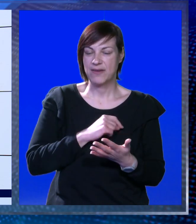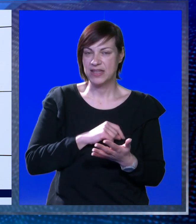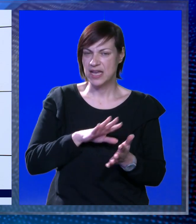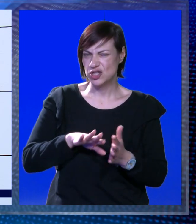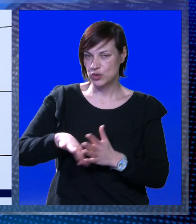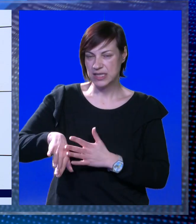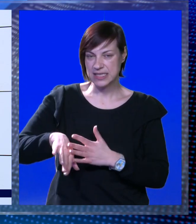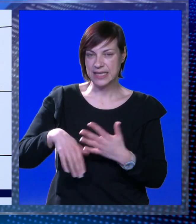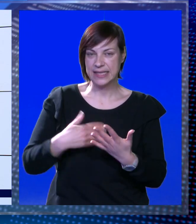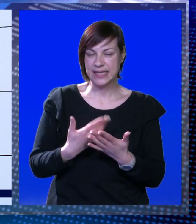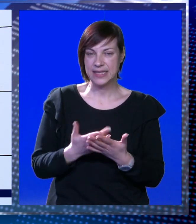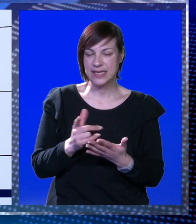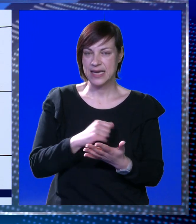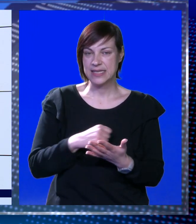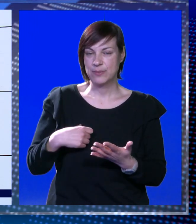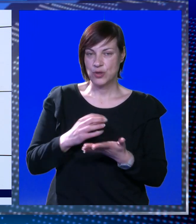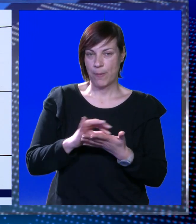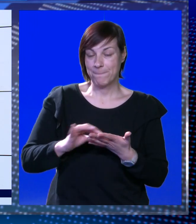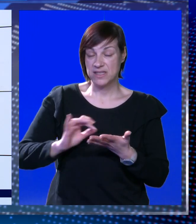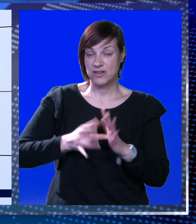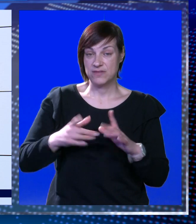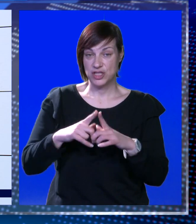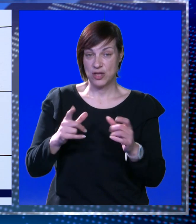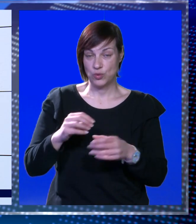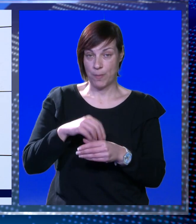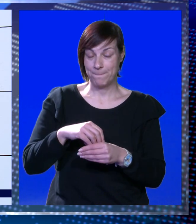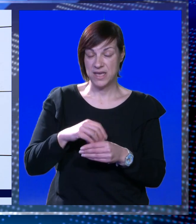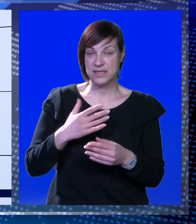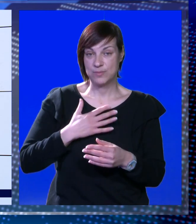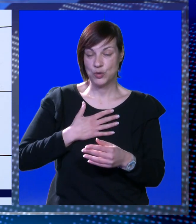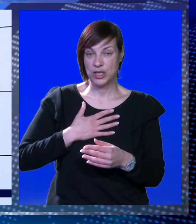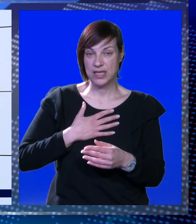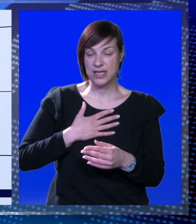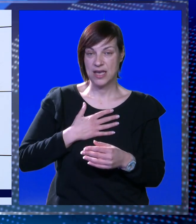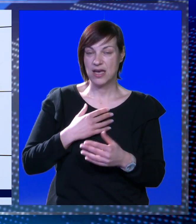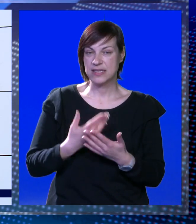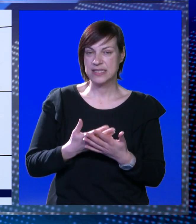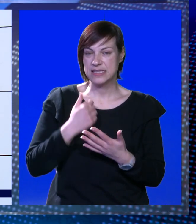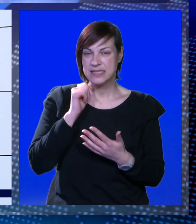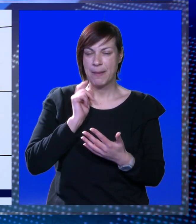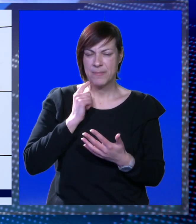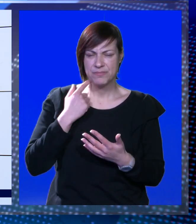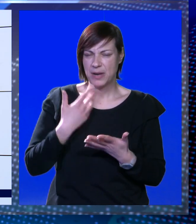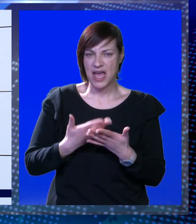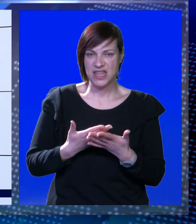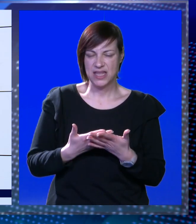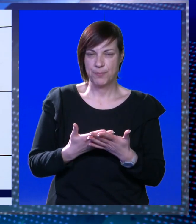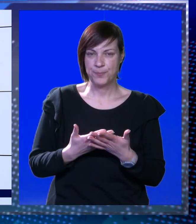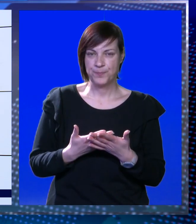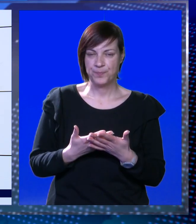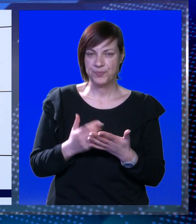diskreditirati, ne samo nju, nego su se pisali u svaštepan pismani. Ja se blatim, blatim se još